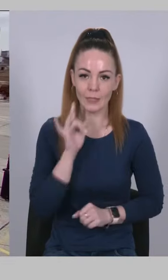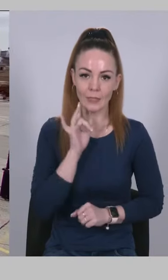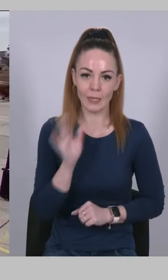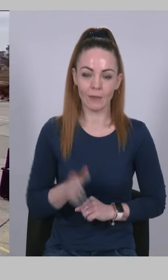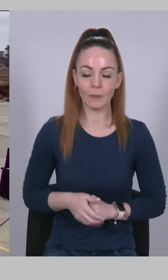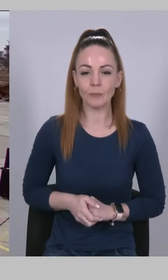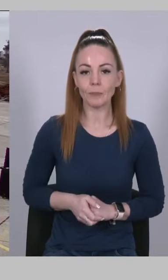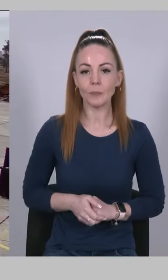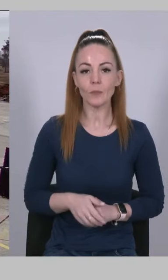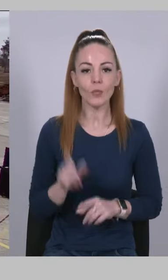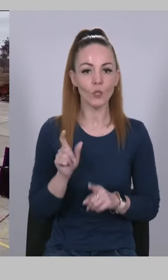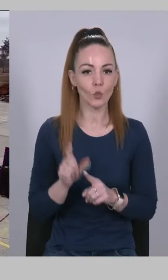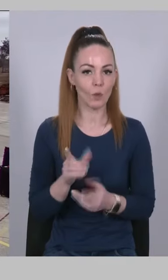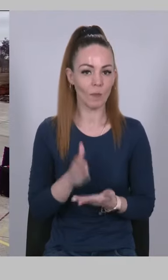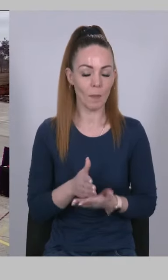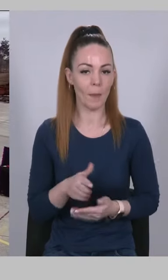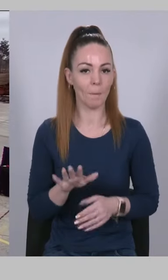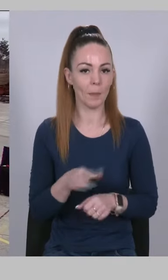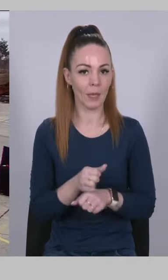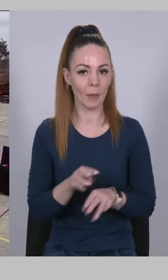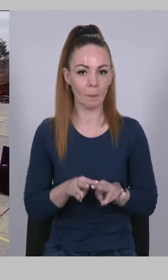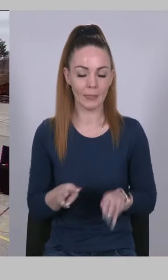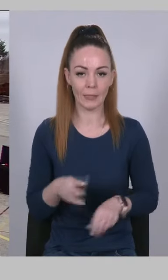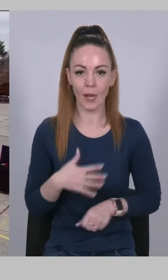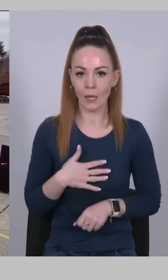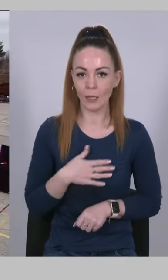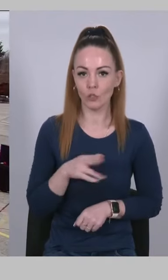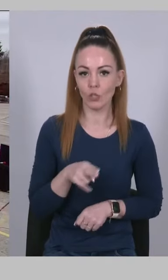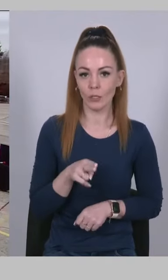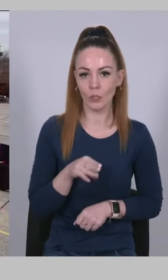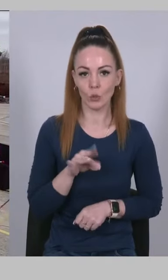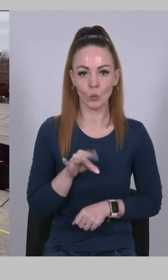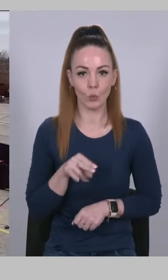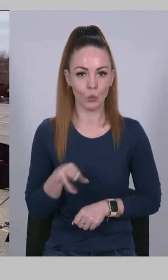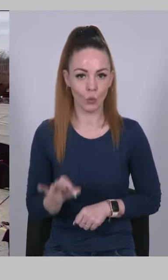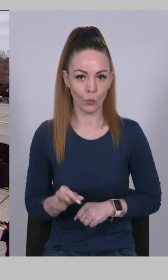Слово має прем'єр-міністр Канади Джастін Трюдо